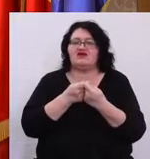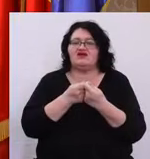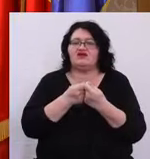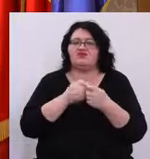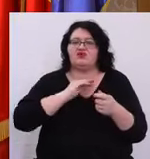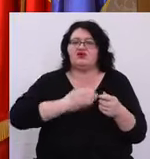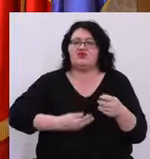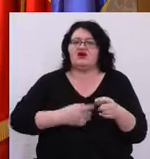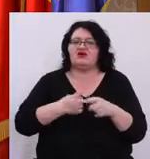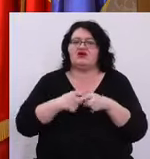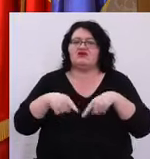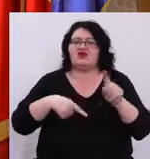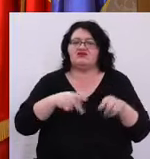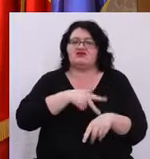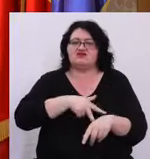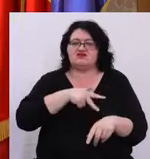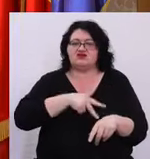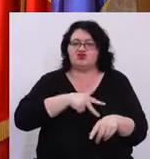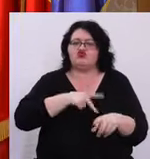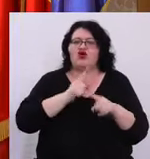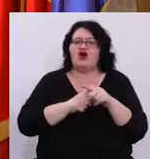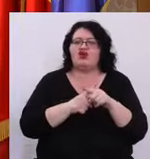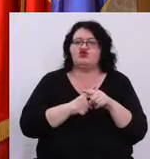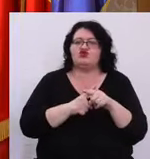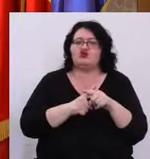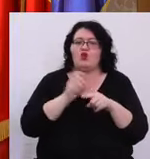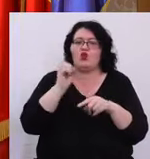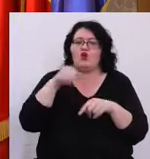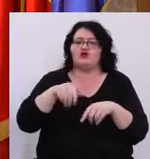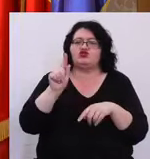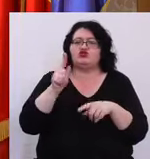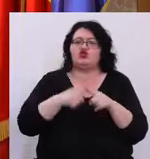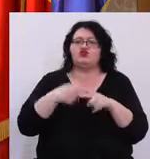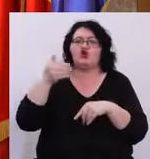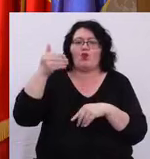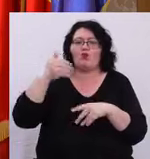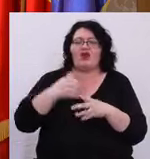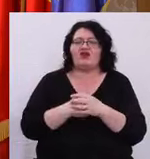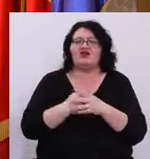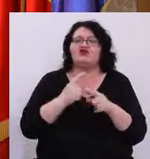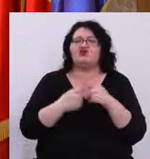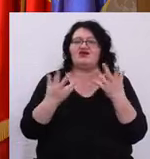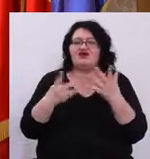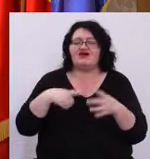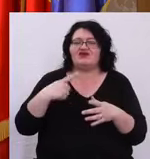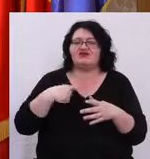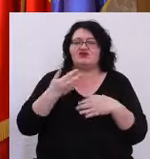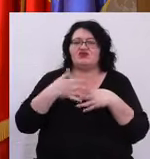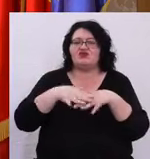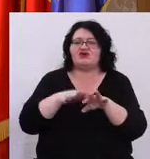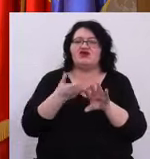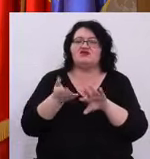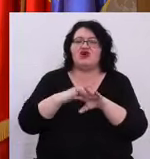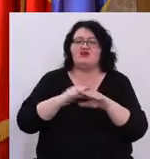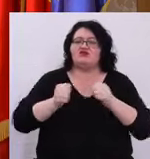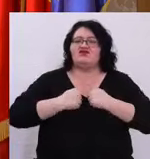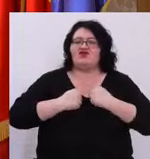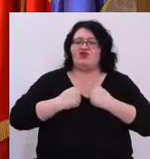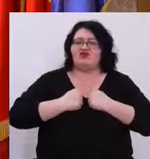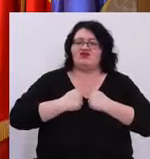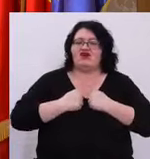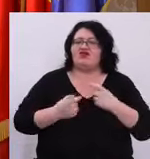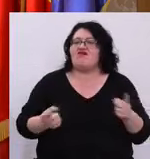între primărie, direcția de asistență socială și ONG-uri și companii Și în care sunt implicați mulți voluntari